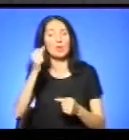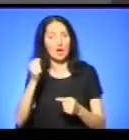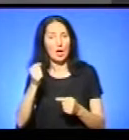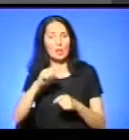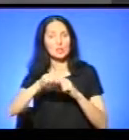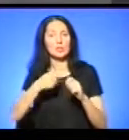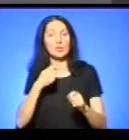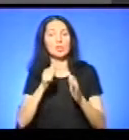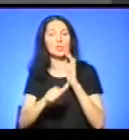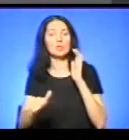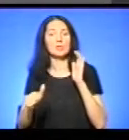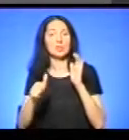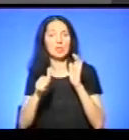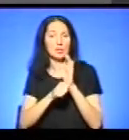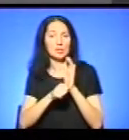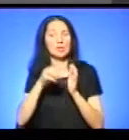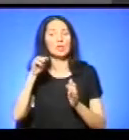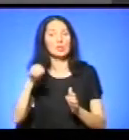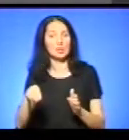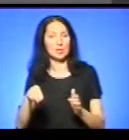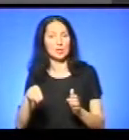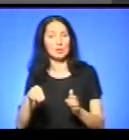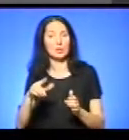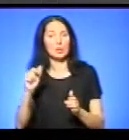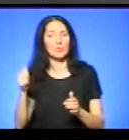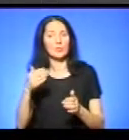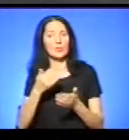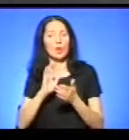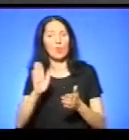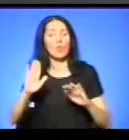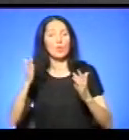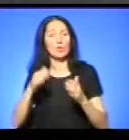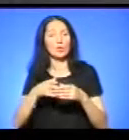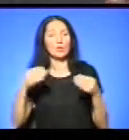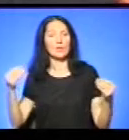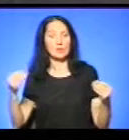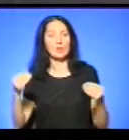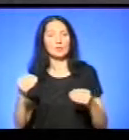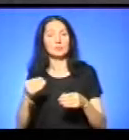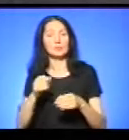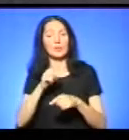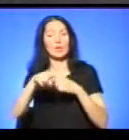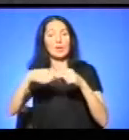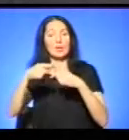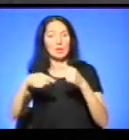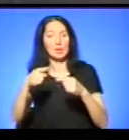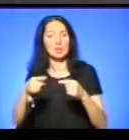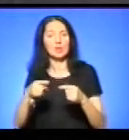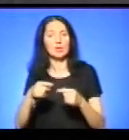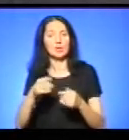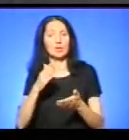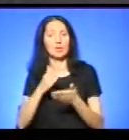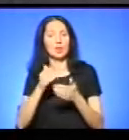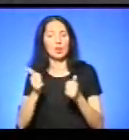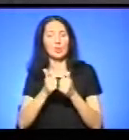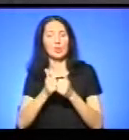до 60 тисяч 6 тисяч. Недавно ми мали випадок навесні, це Чистилівський заказник села Біла, знаєте, тут нас примикає до